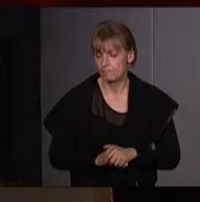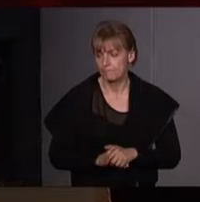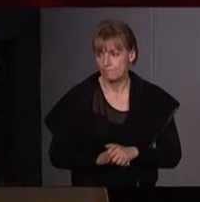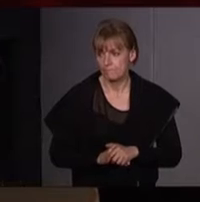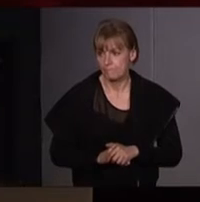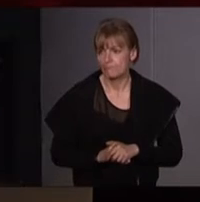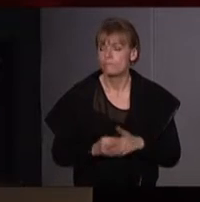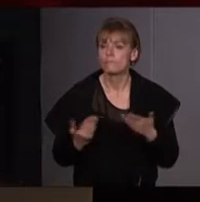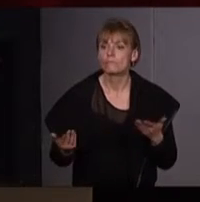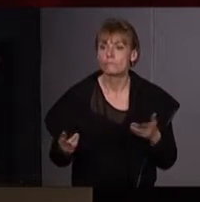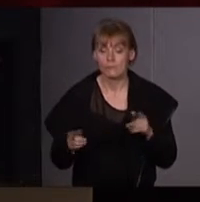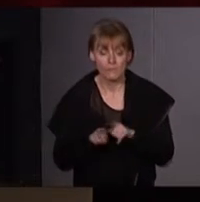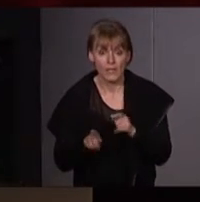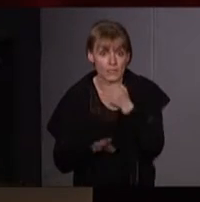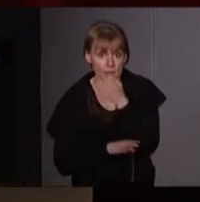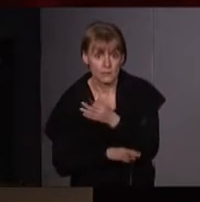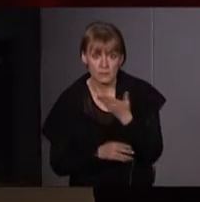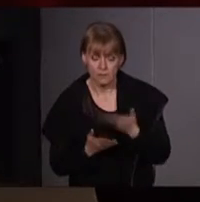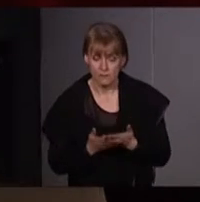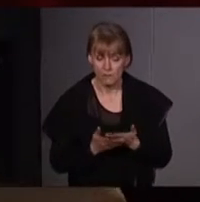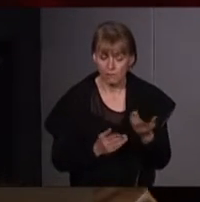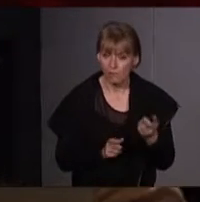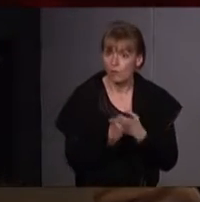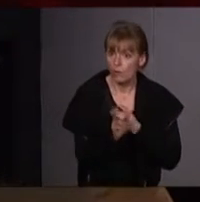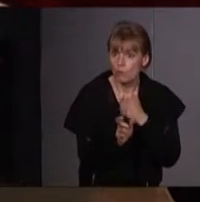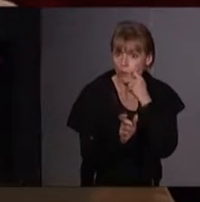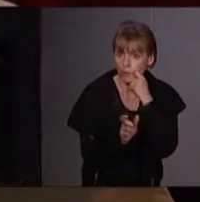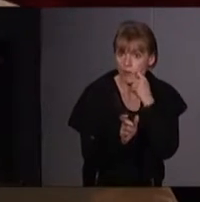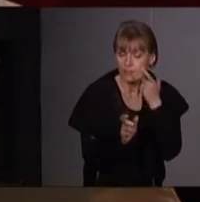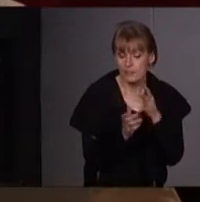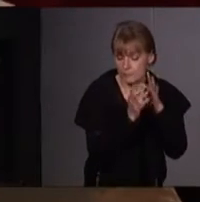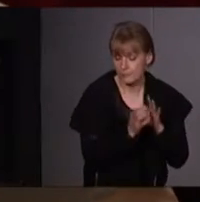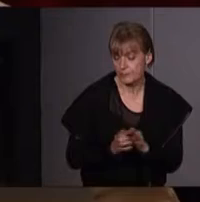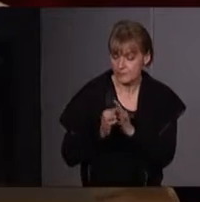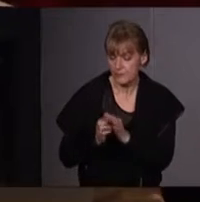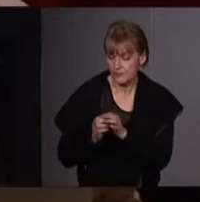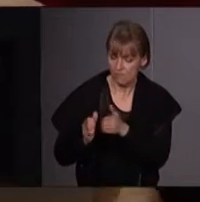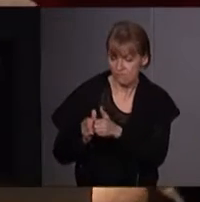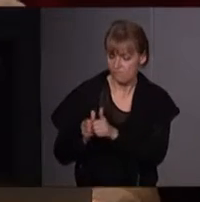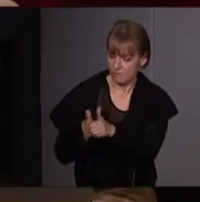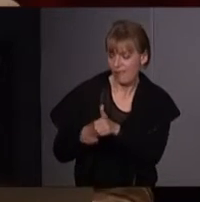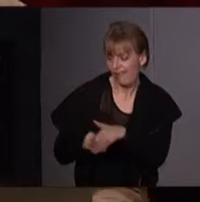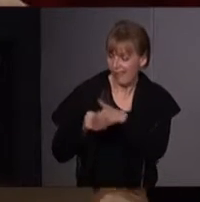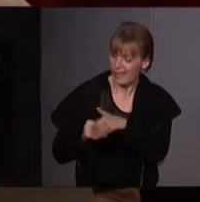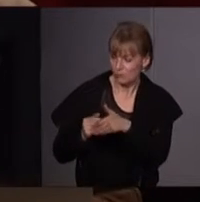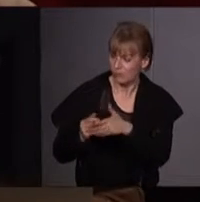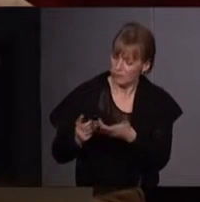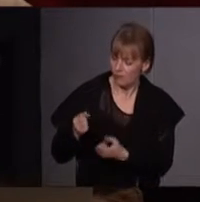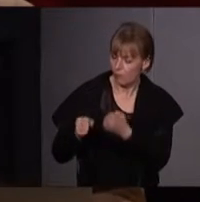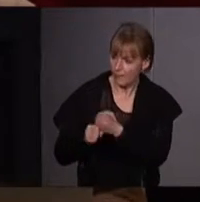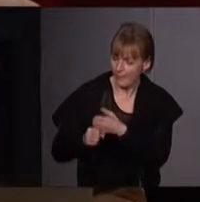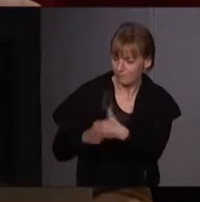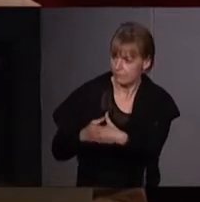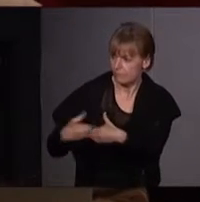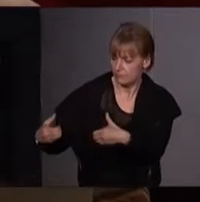Et comme je disais, les théories racistes ont aussi servi à la justification du sexisme, c'est-à-dire sortir les femmes de l'humanité pour en